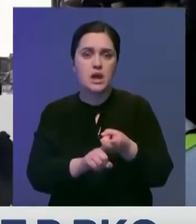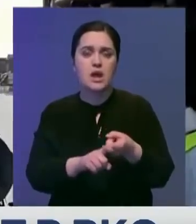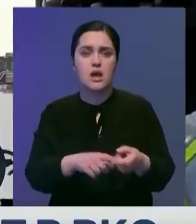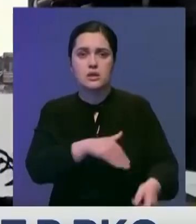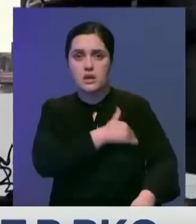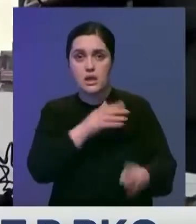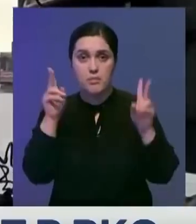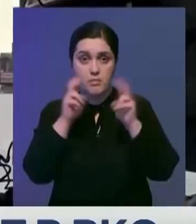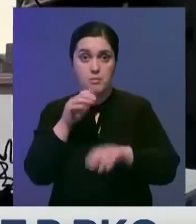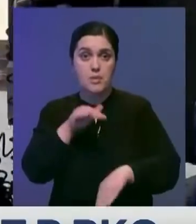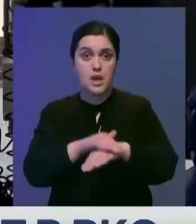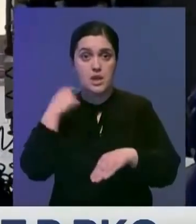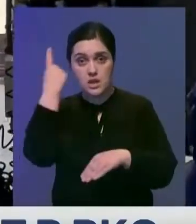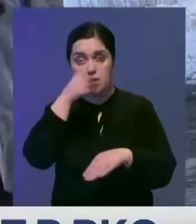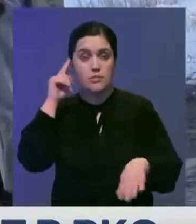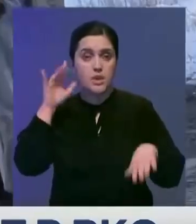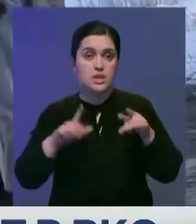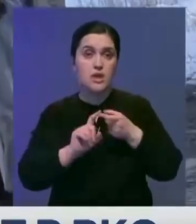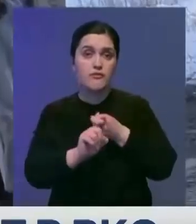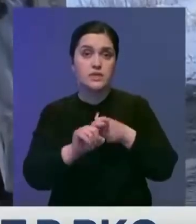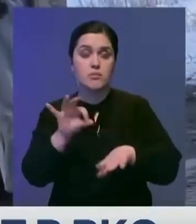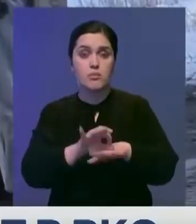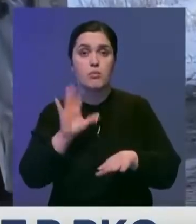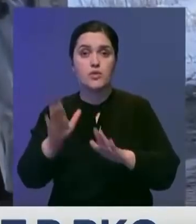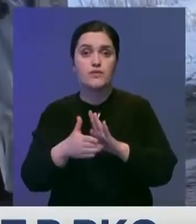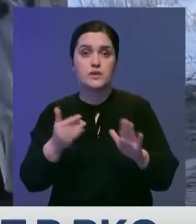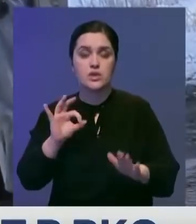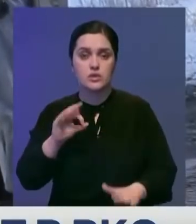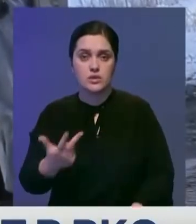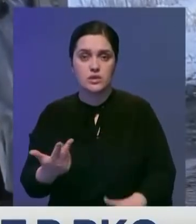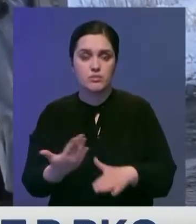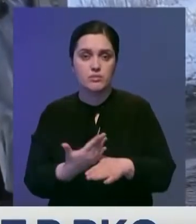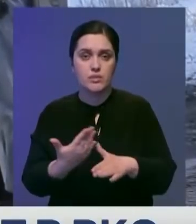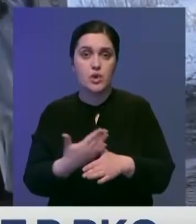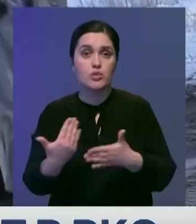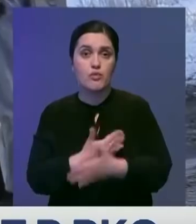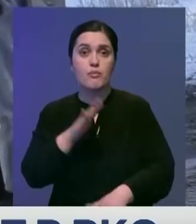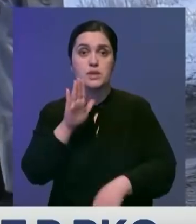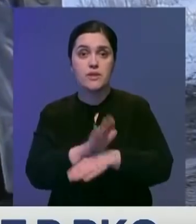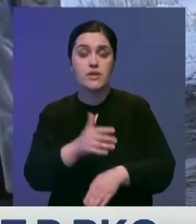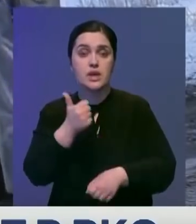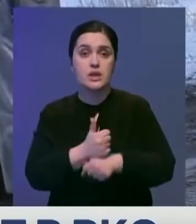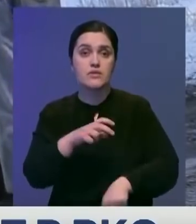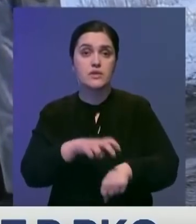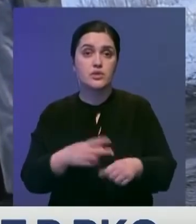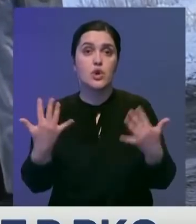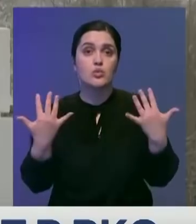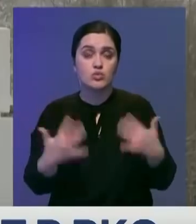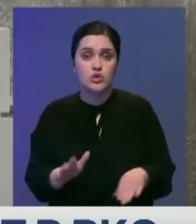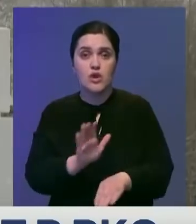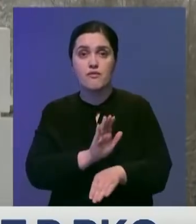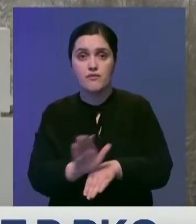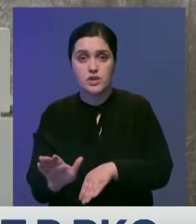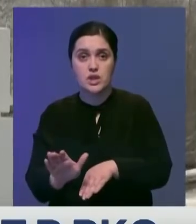термометрии. При выявлении лиц с подозрением на инфекционные заболевания будут вызывать скорую помощь. Новое постановление главного саморача